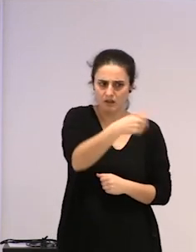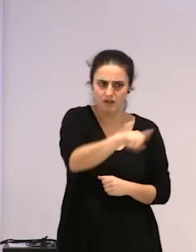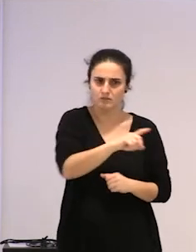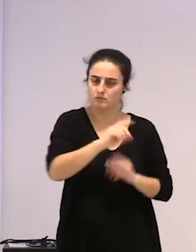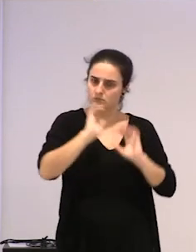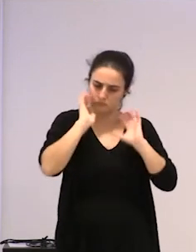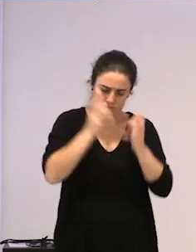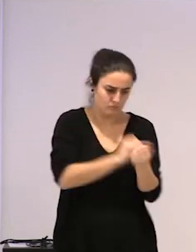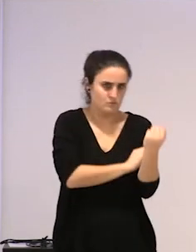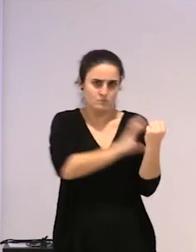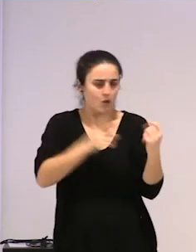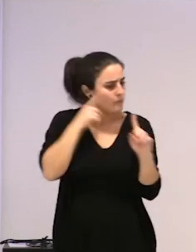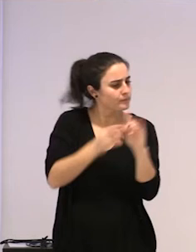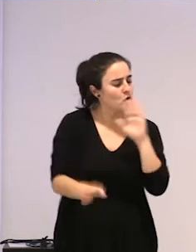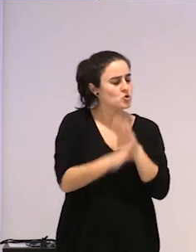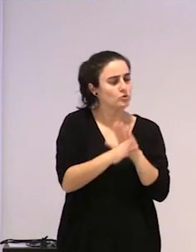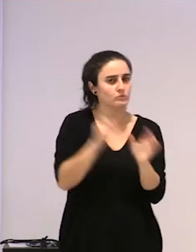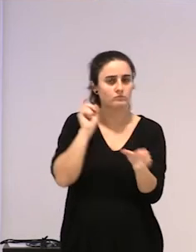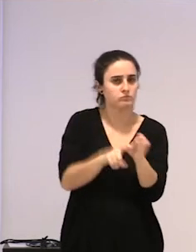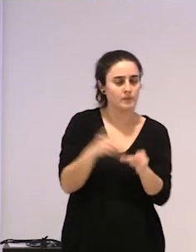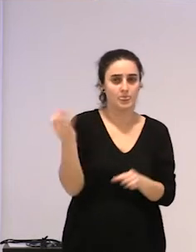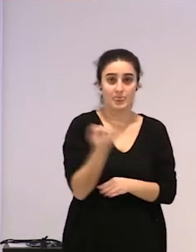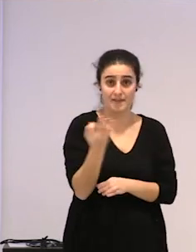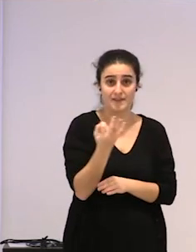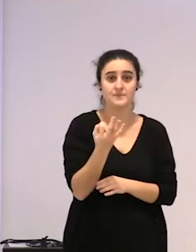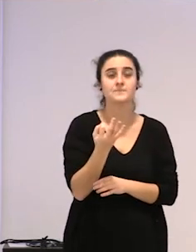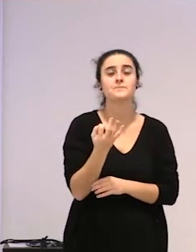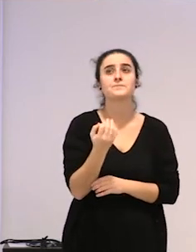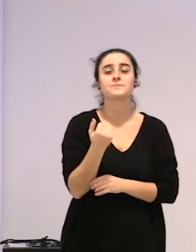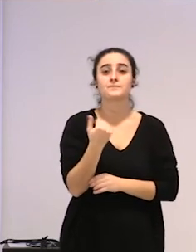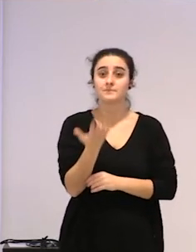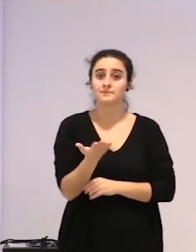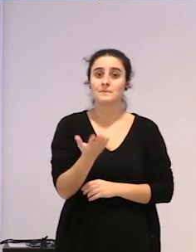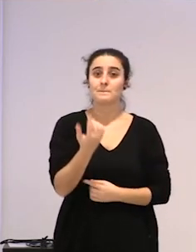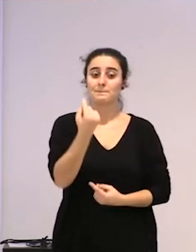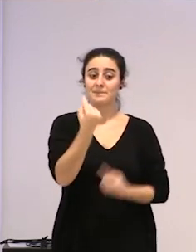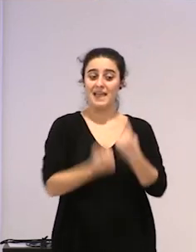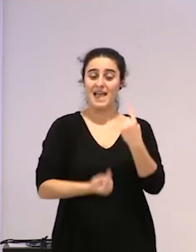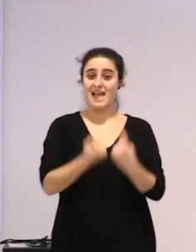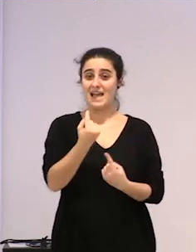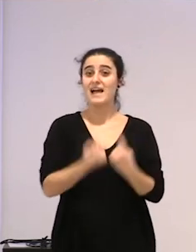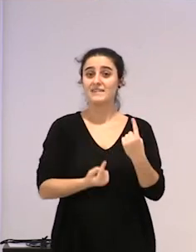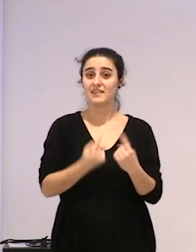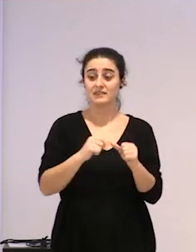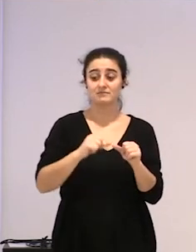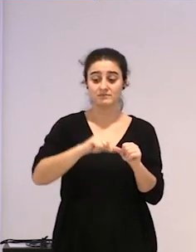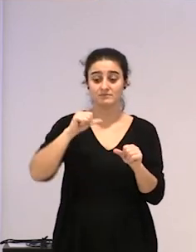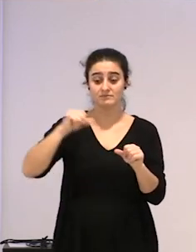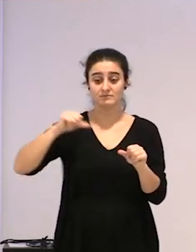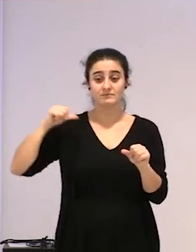alduntzea ariketan dibat, ormantentzeko. Eta horregatik, askotan, jaso dute, ba,